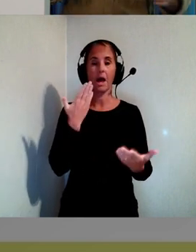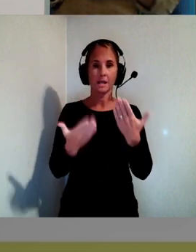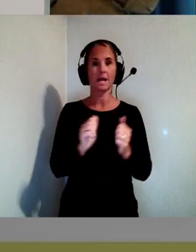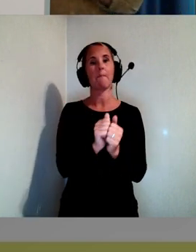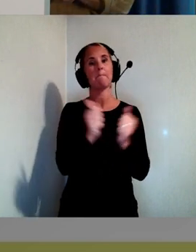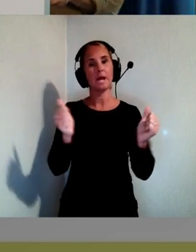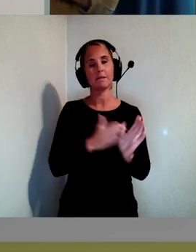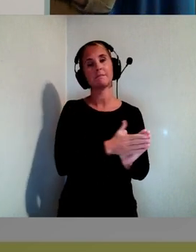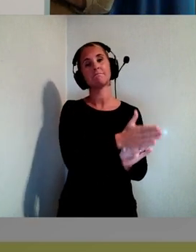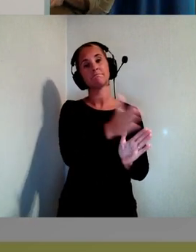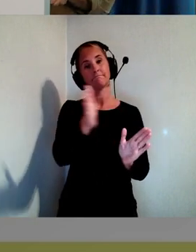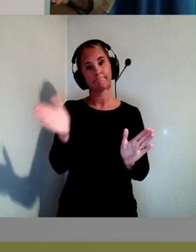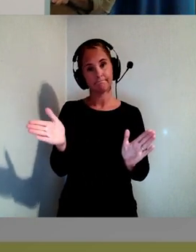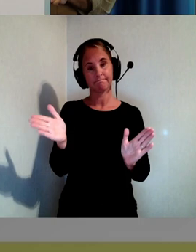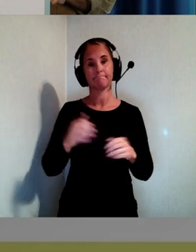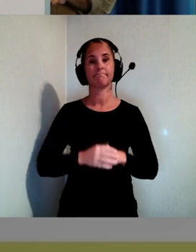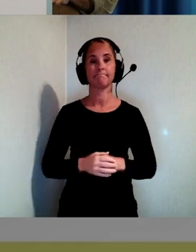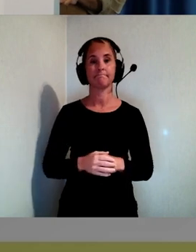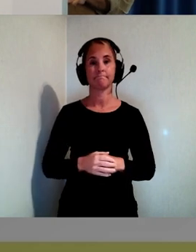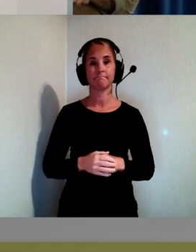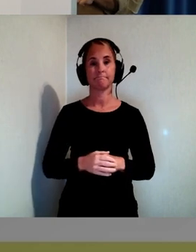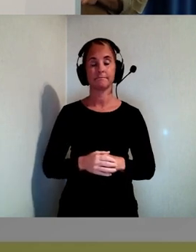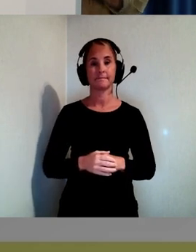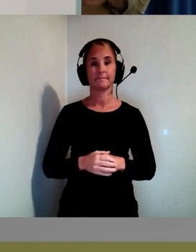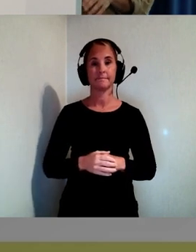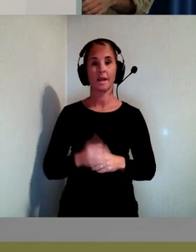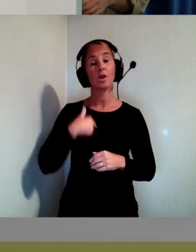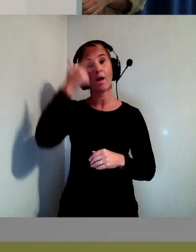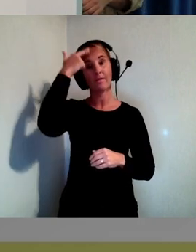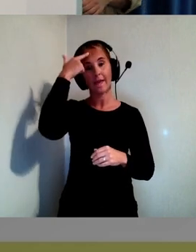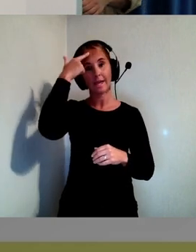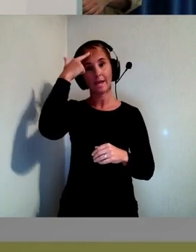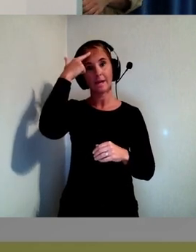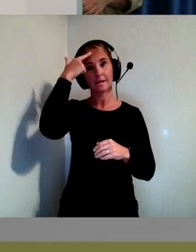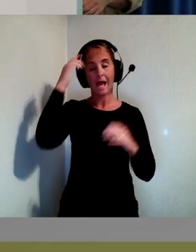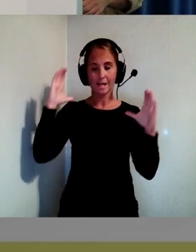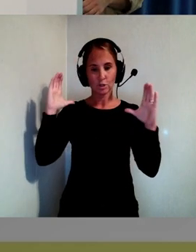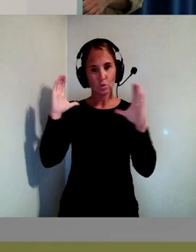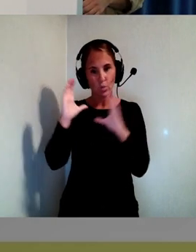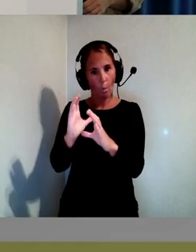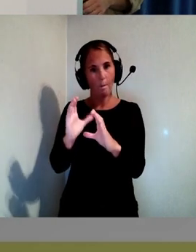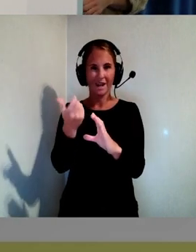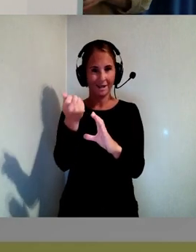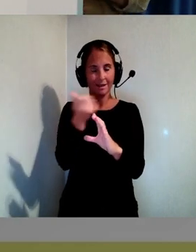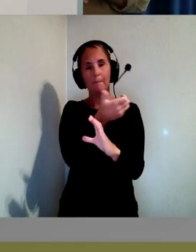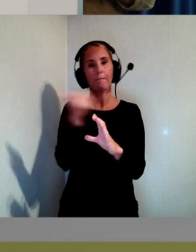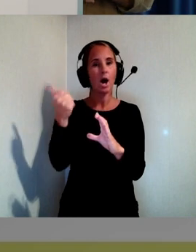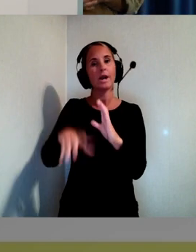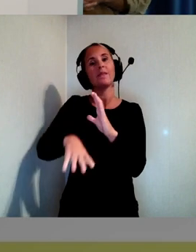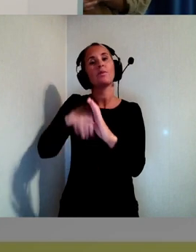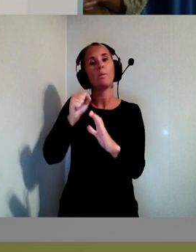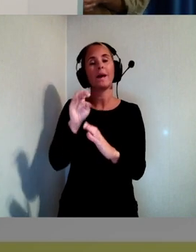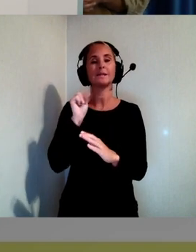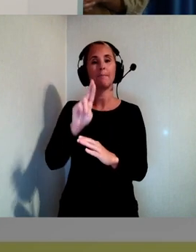säga. Jag tänker zooma in lite och bara ta exemplet